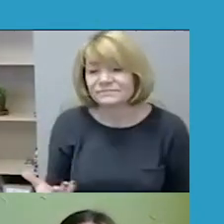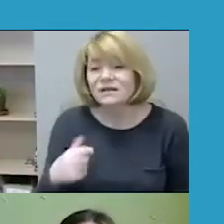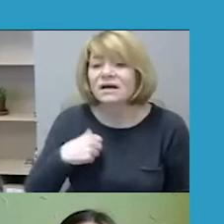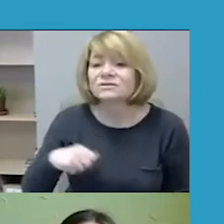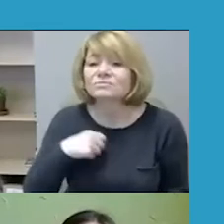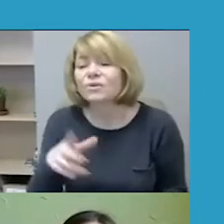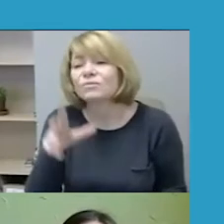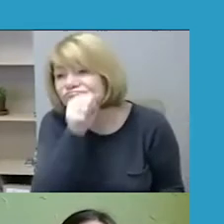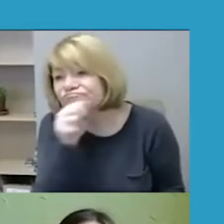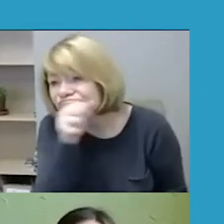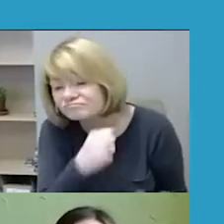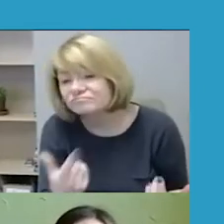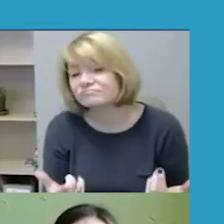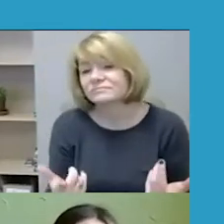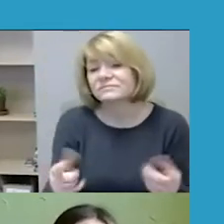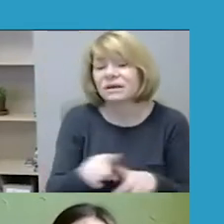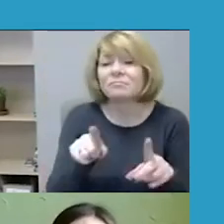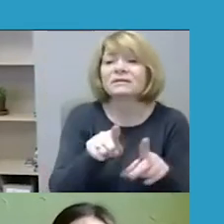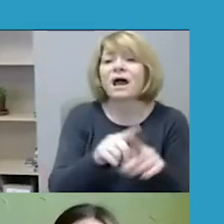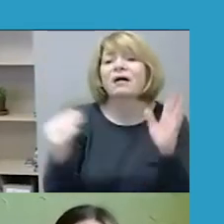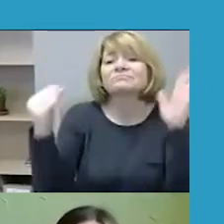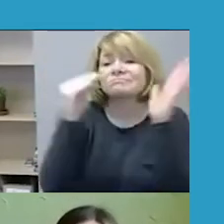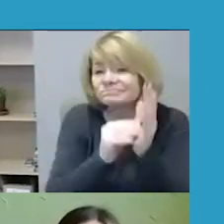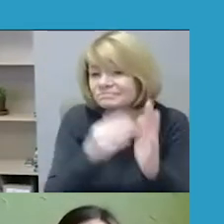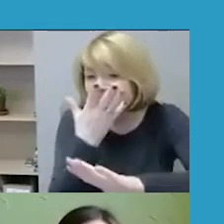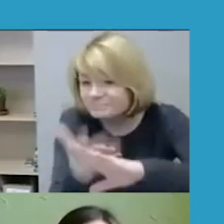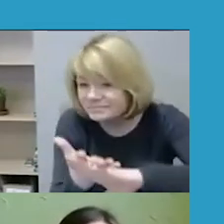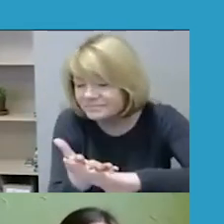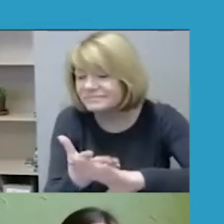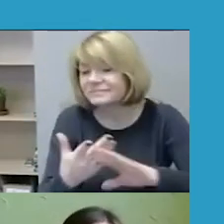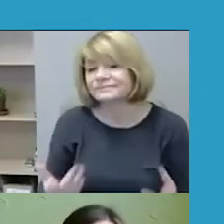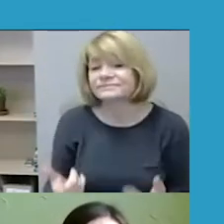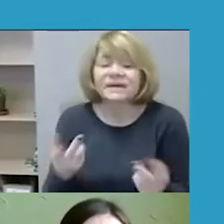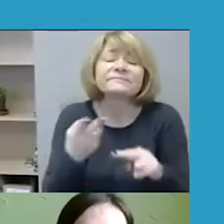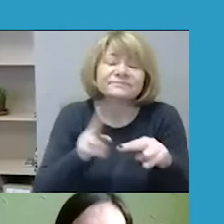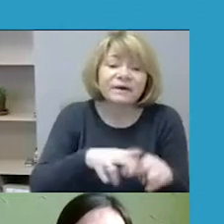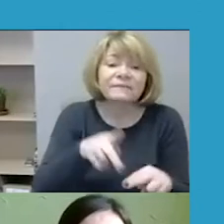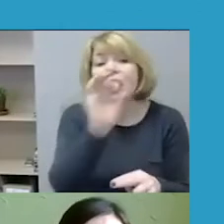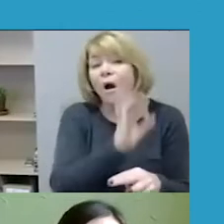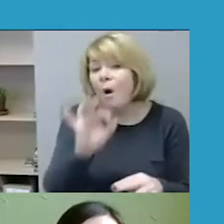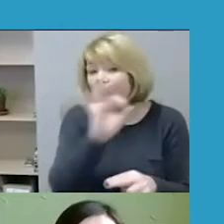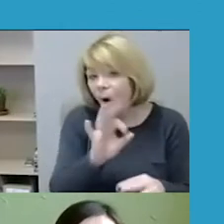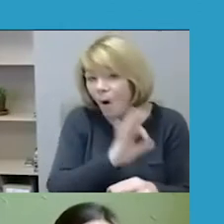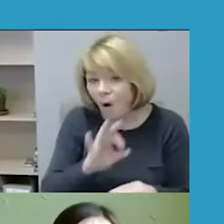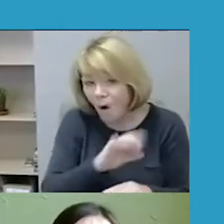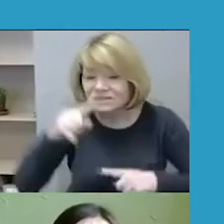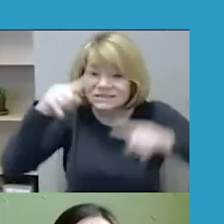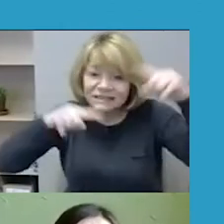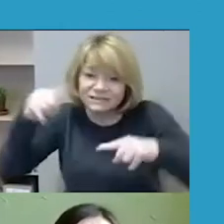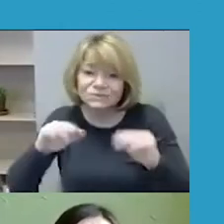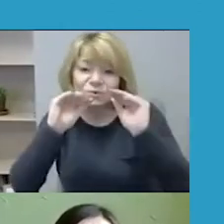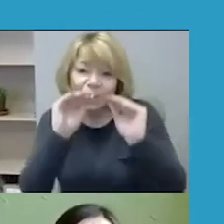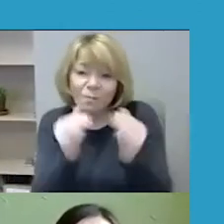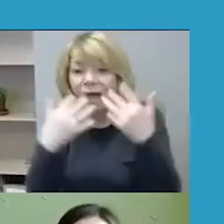nesikreipimas, netinkimas, kalifikavimas ir panašiai. Taip, taip, trumpai apie, taip, ką pasakiau.